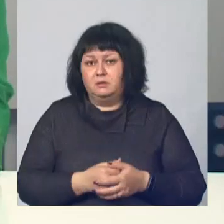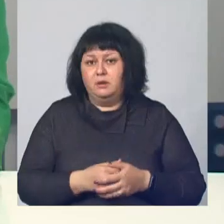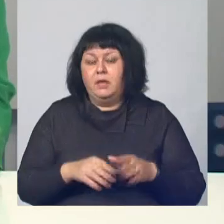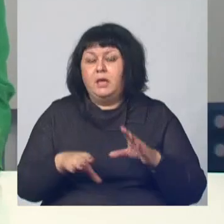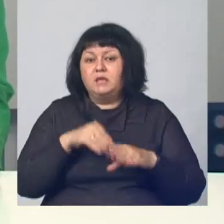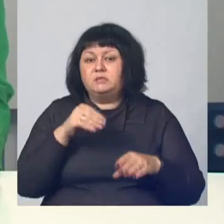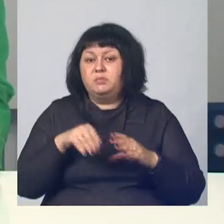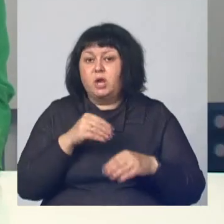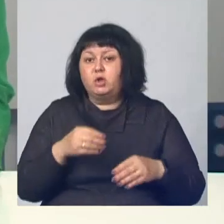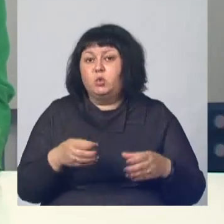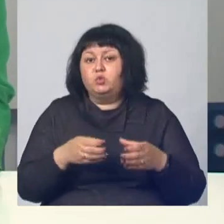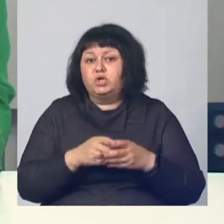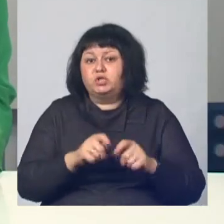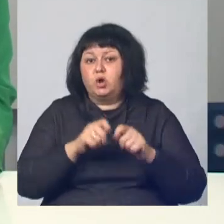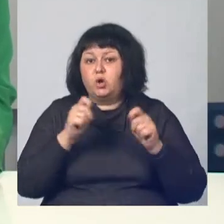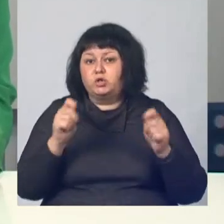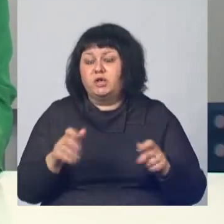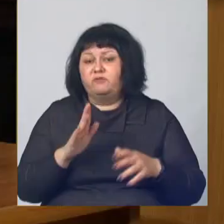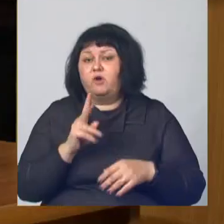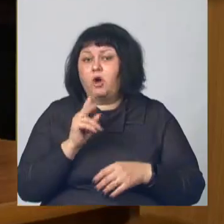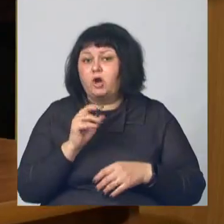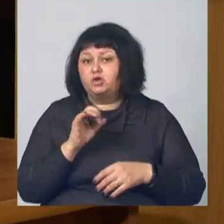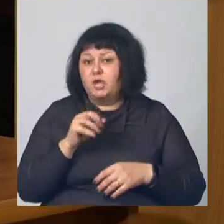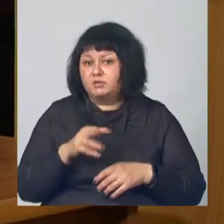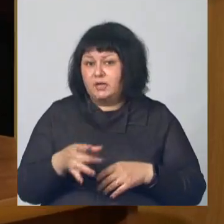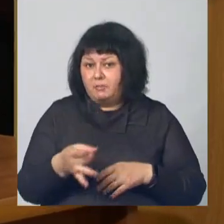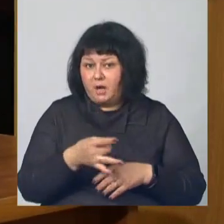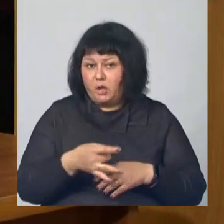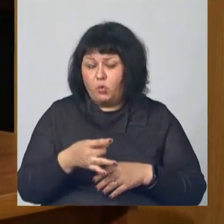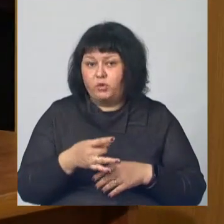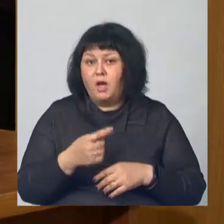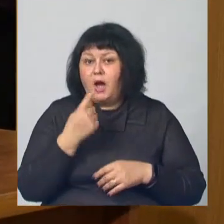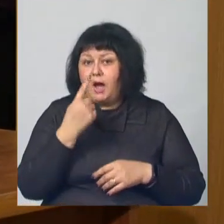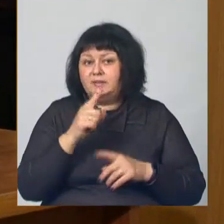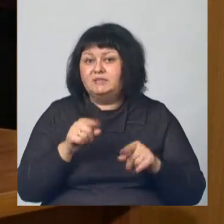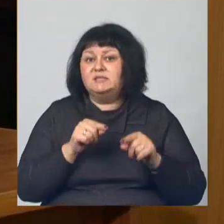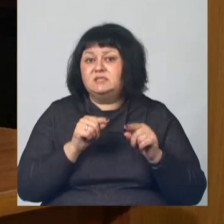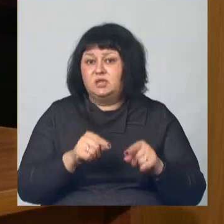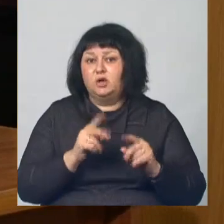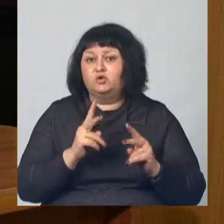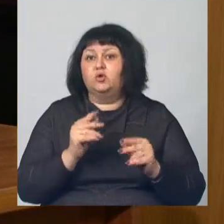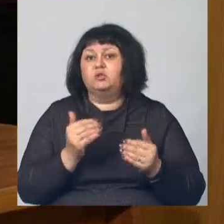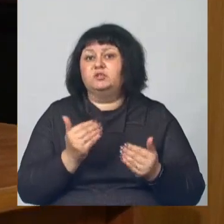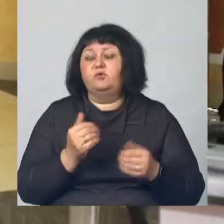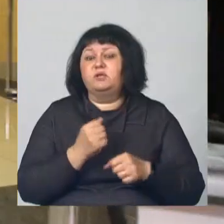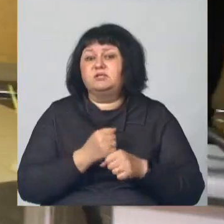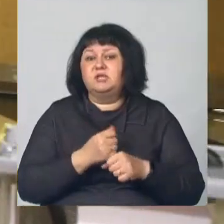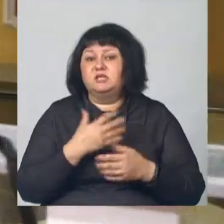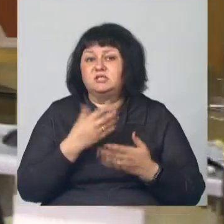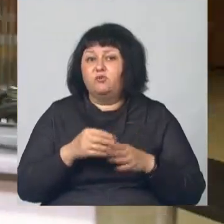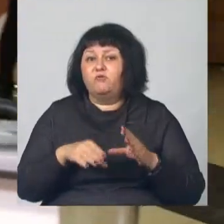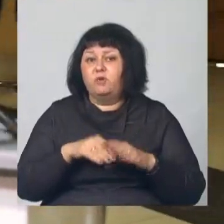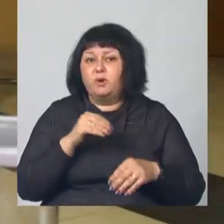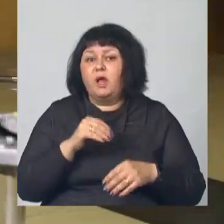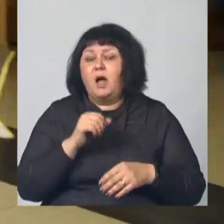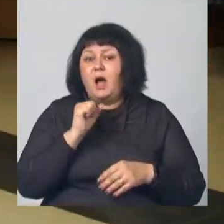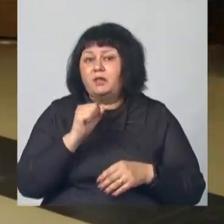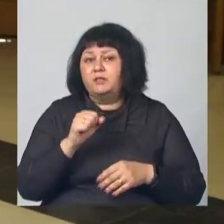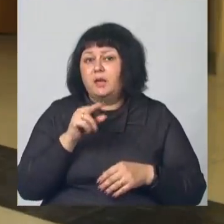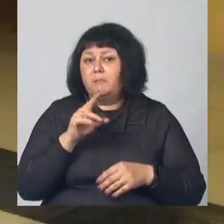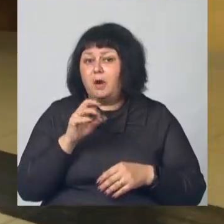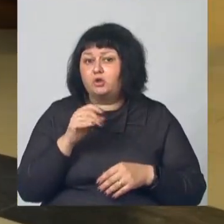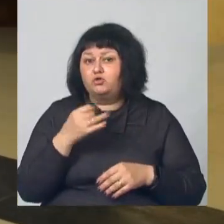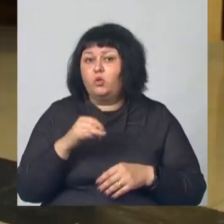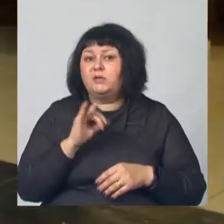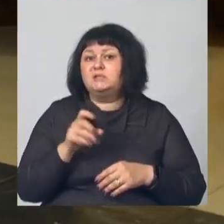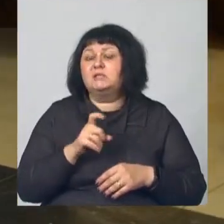Избирательные участки открылись и в Карачанском районе. Один из тех, кто сегодня сделал свой выбор, Андрей Портной из Луганской